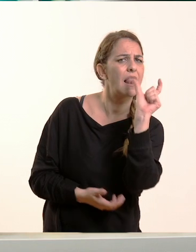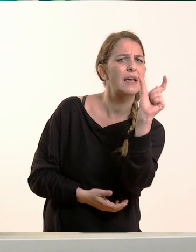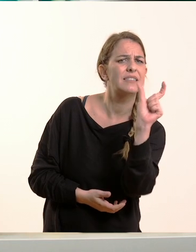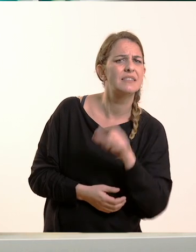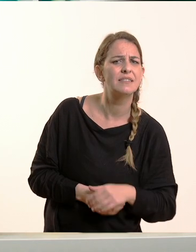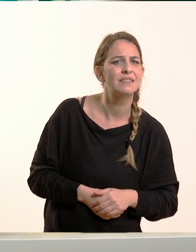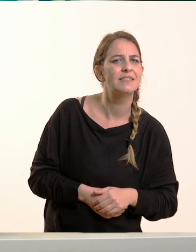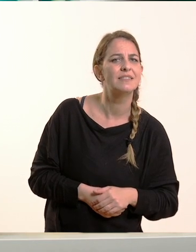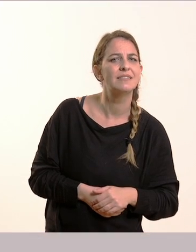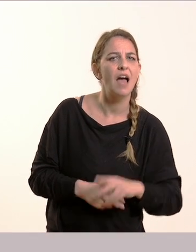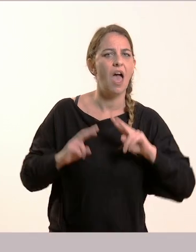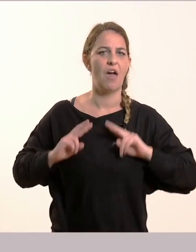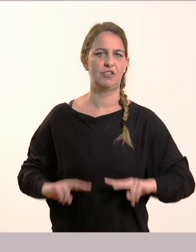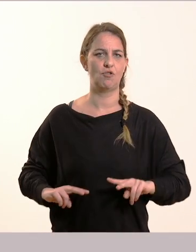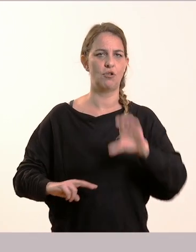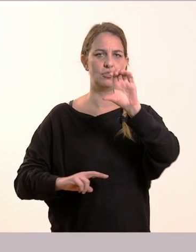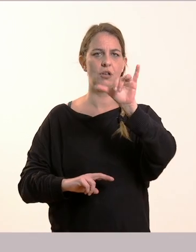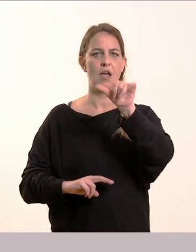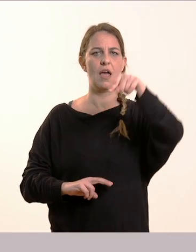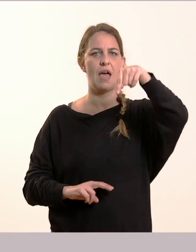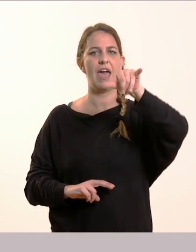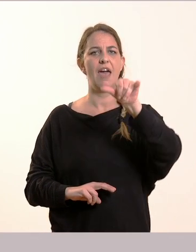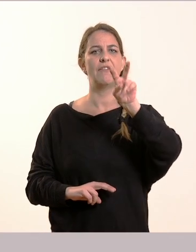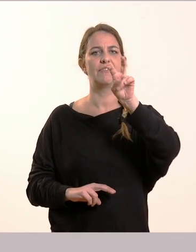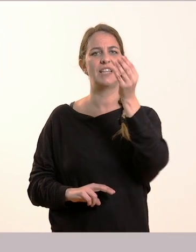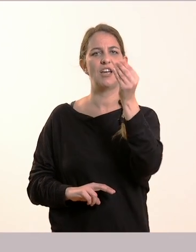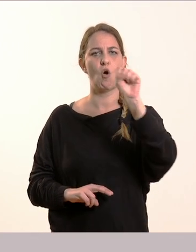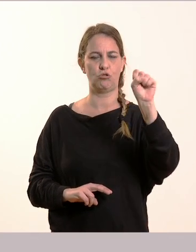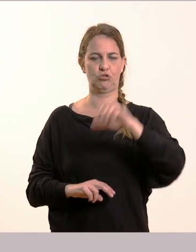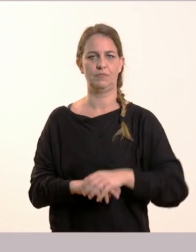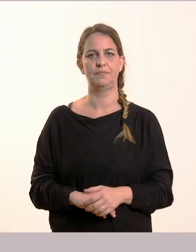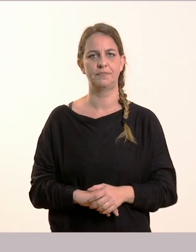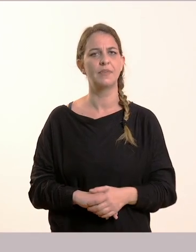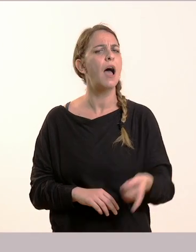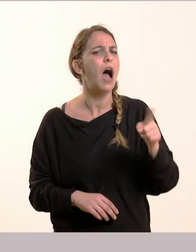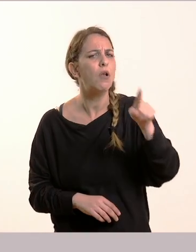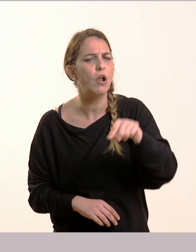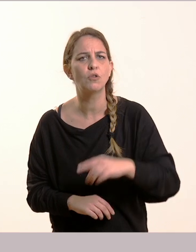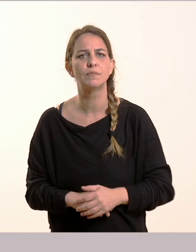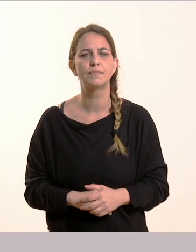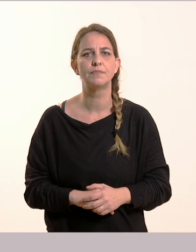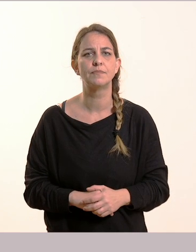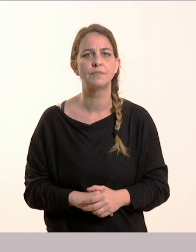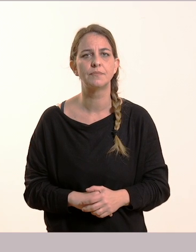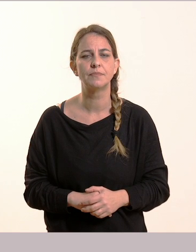Ευτυχώς! Μπράβο! Ευτυχώς για όλους! Και παίς μου και κάτι ακόμα! Τι άλλο κύκλωσες!